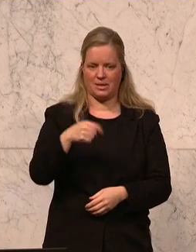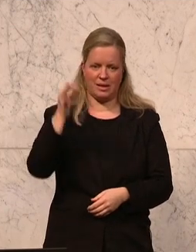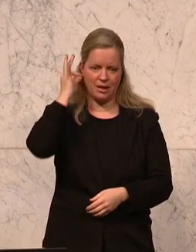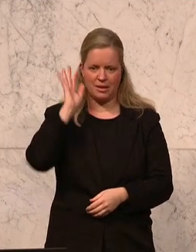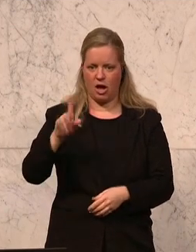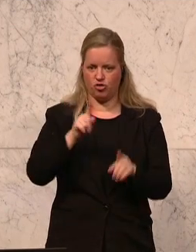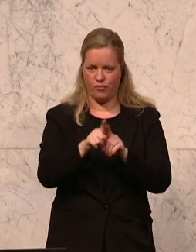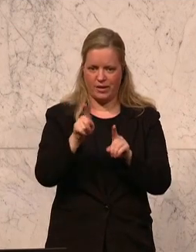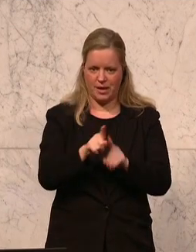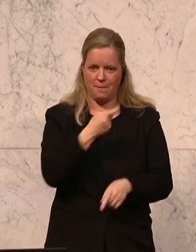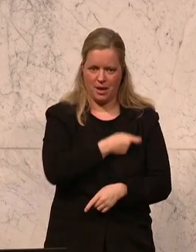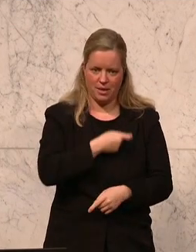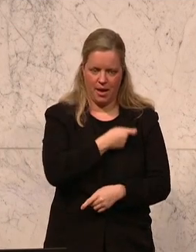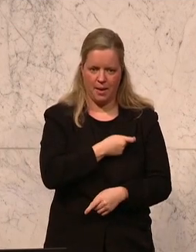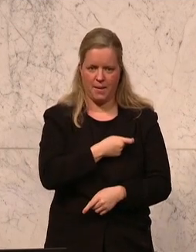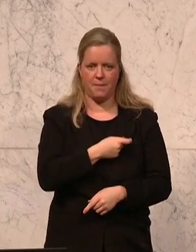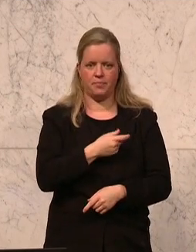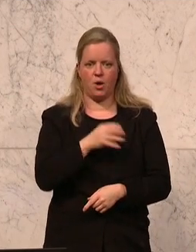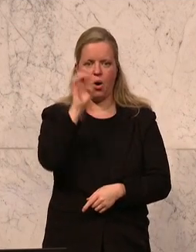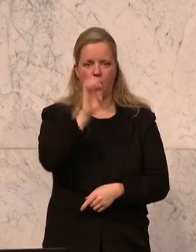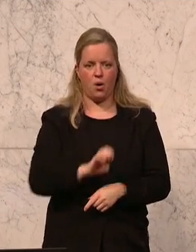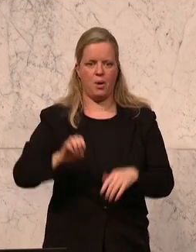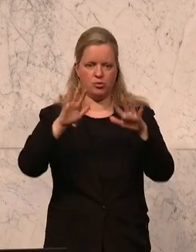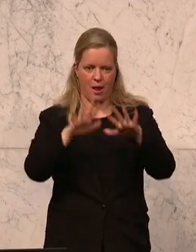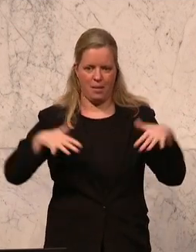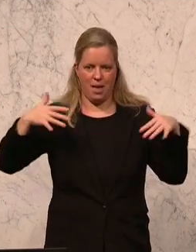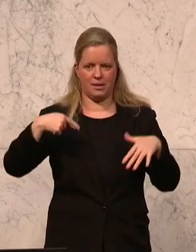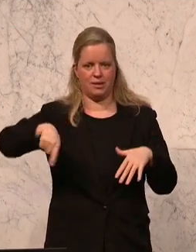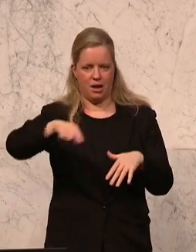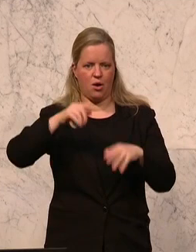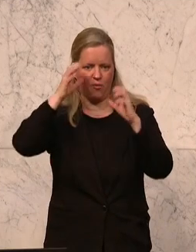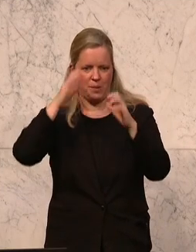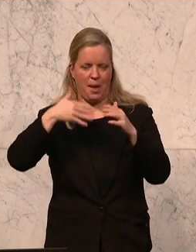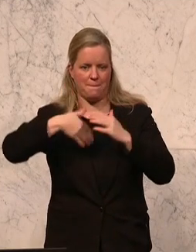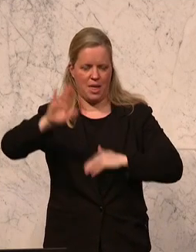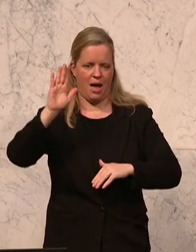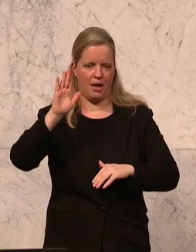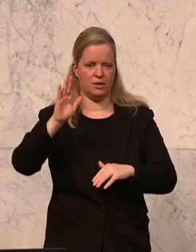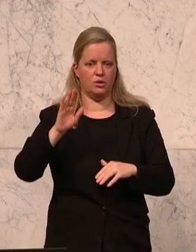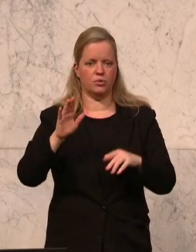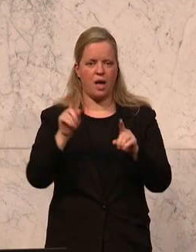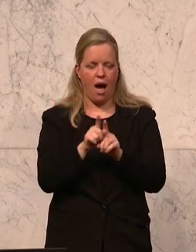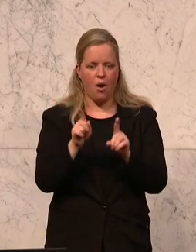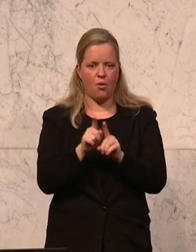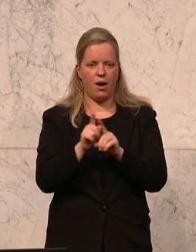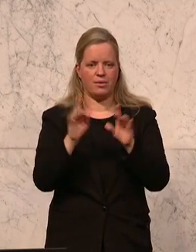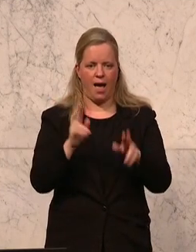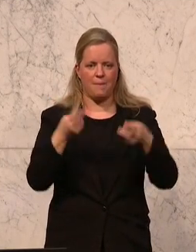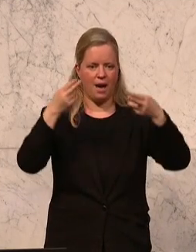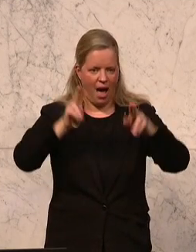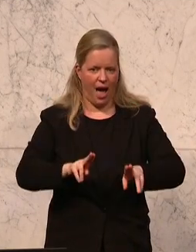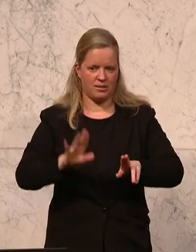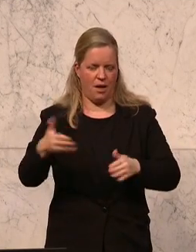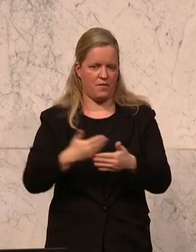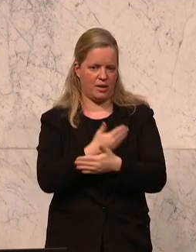Schwesterpartei, Sie haben die Mehrheit im Europäischen Parlament und auch im Rat haben Sie Ihre Vertreter ein vollkommenes Versagen,